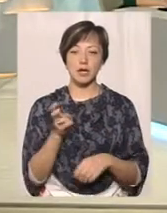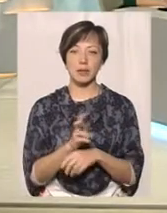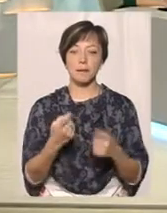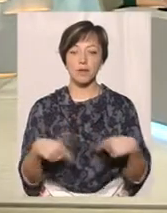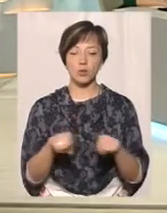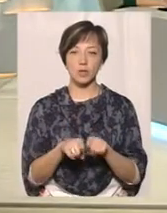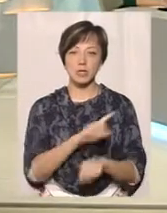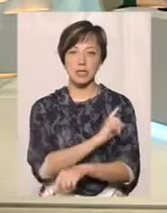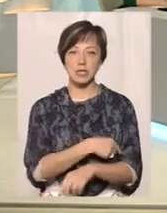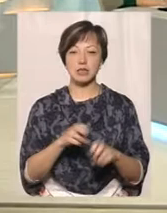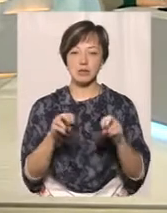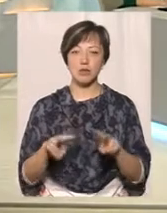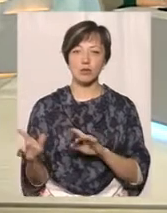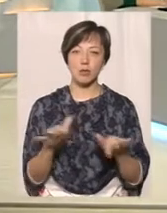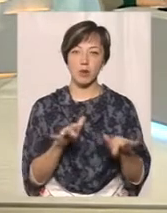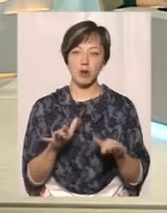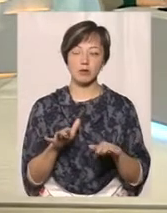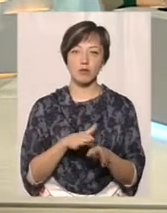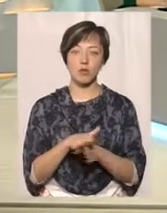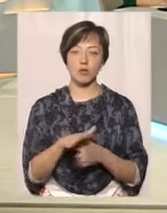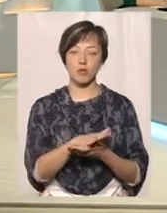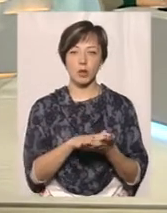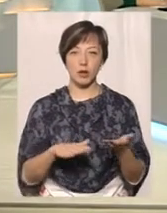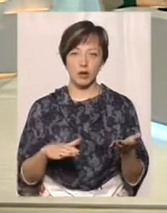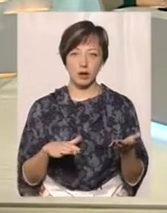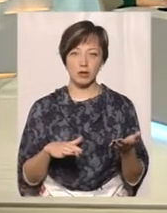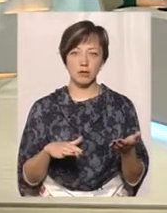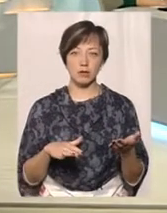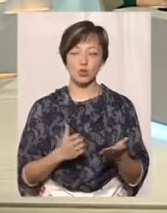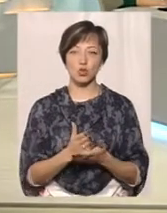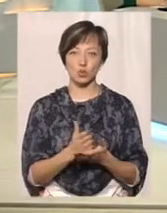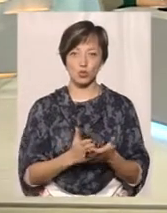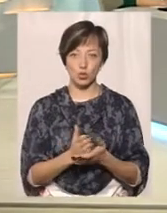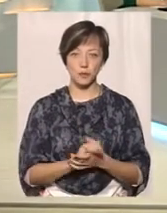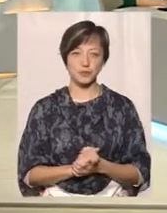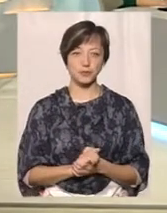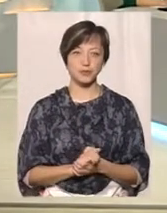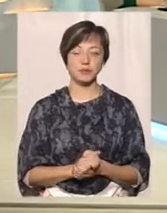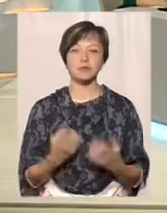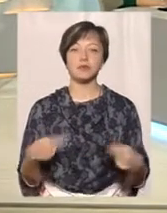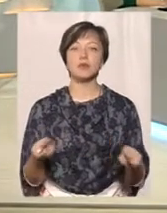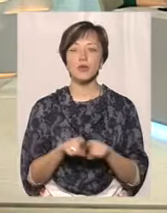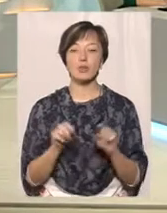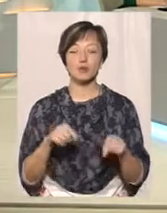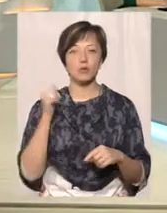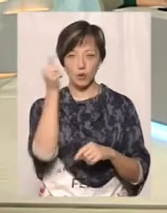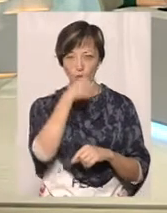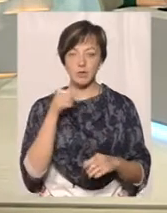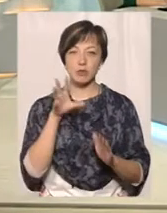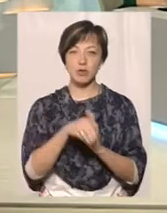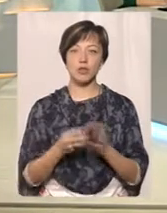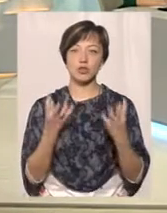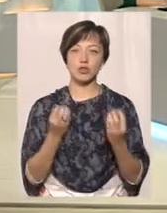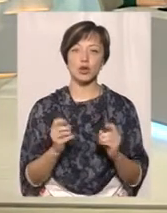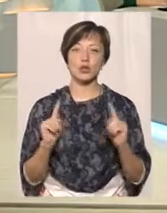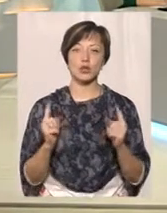сил спеціальних операцій, проходити подалі службу. Також в цьому році запроваджена ще